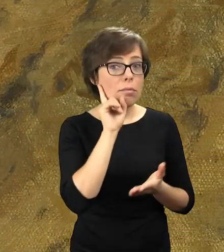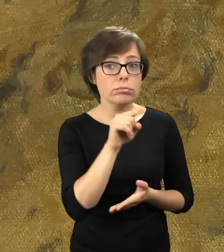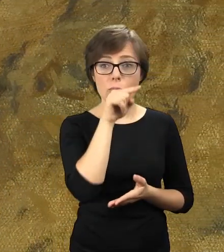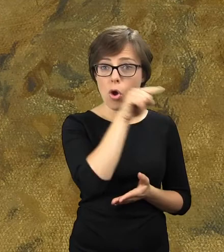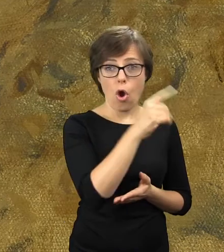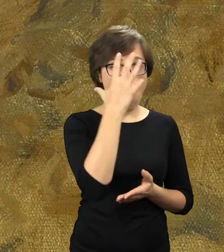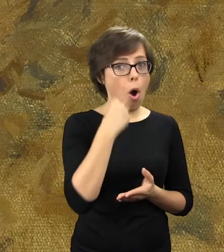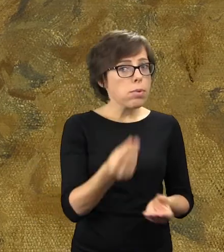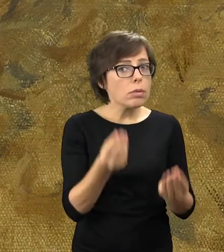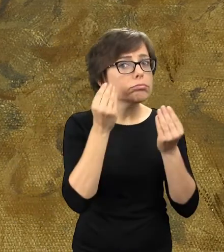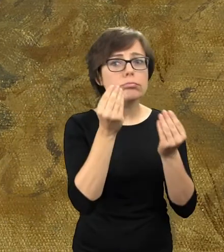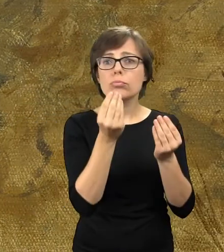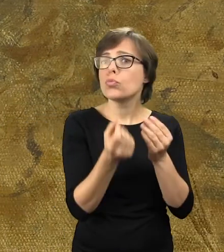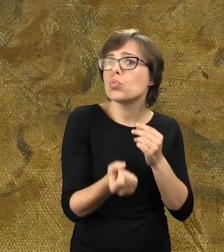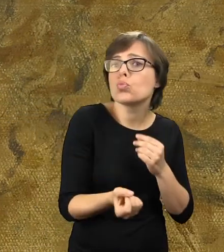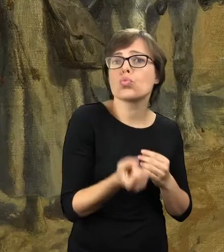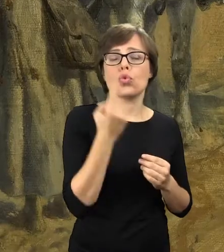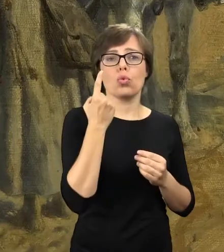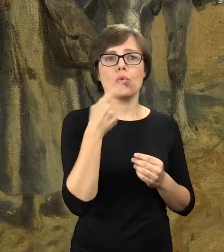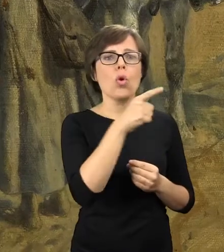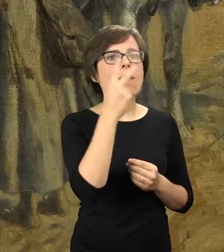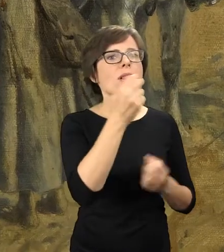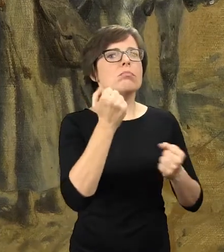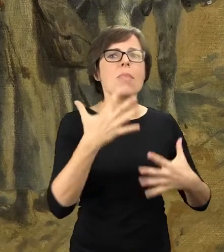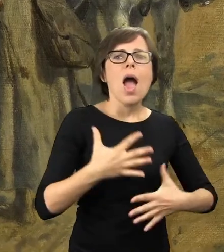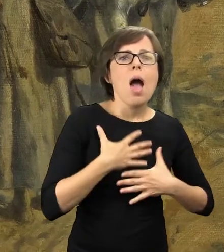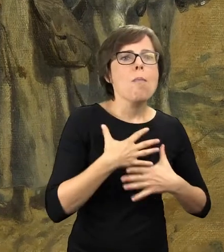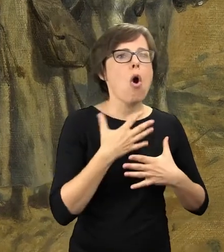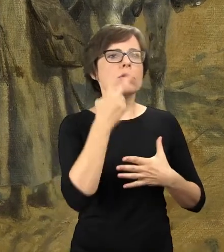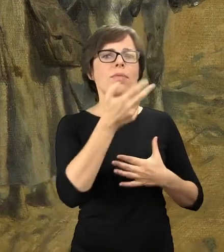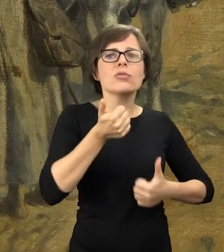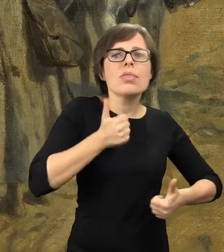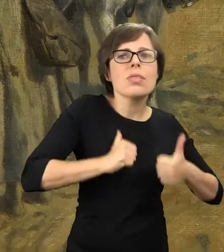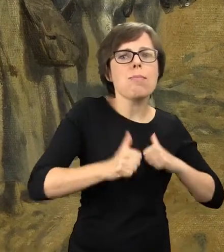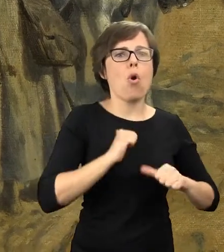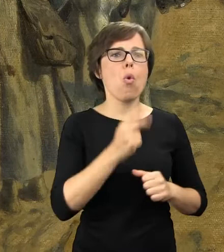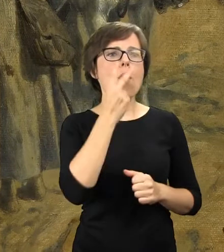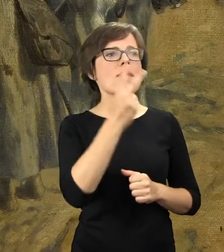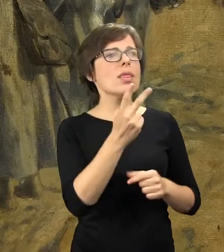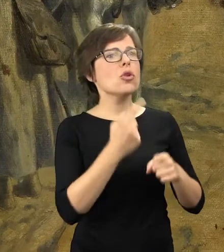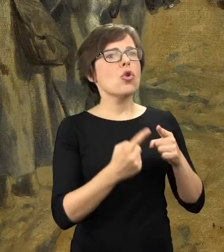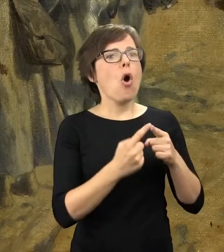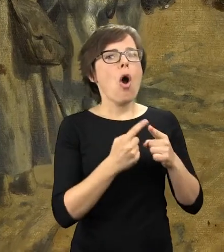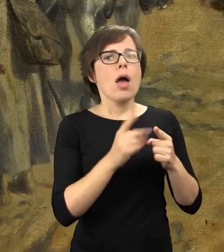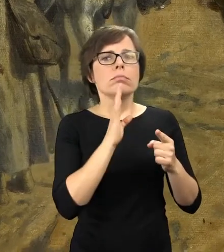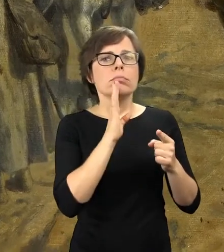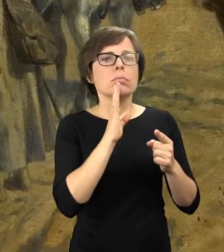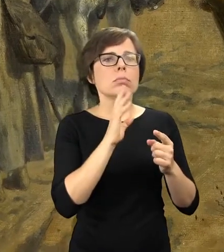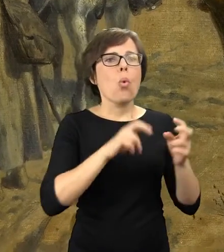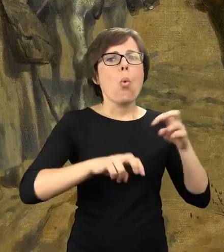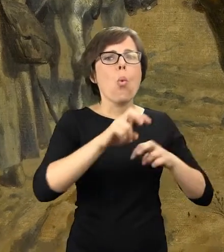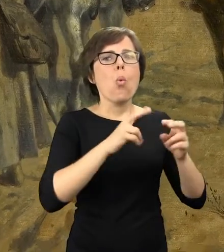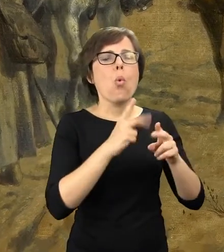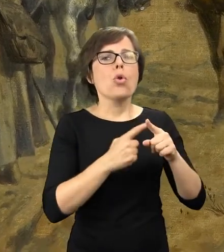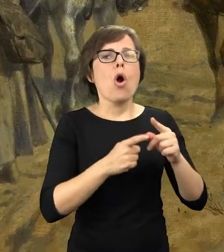charakteryzujące się emocjonalnością, stanem właśnie napięcia czy zawieszenia, które